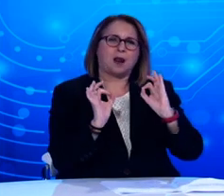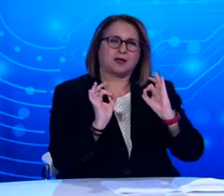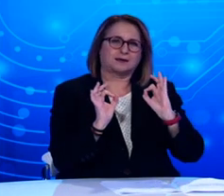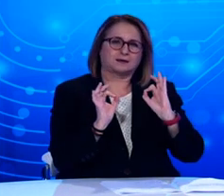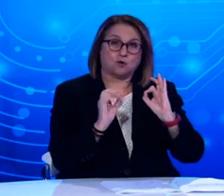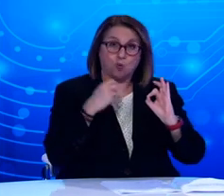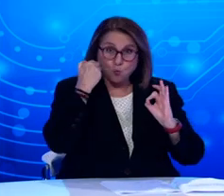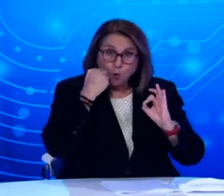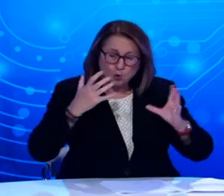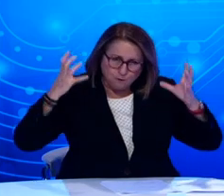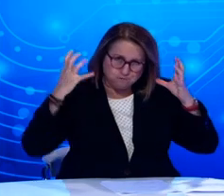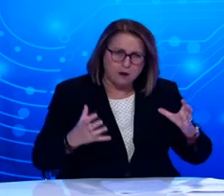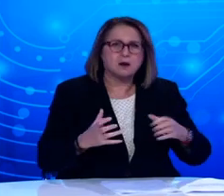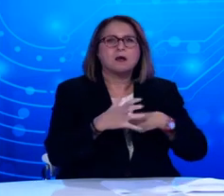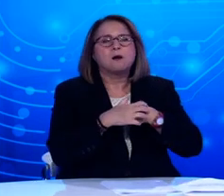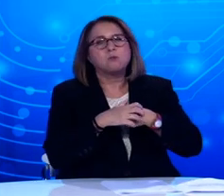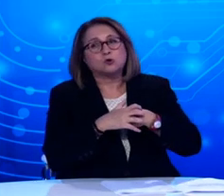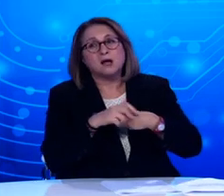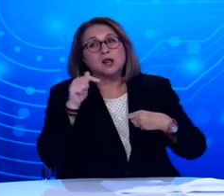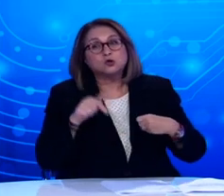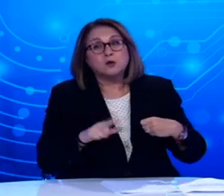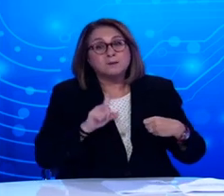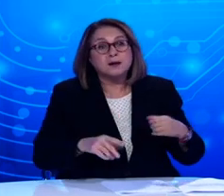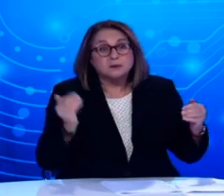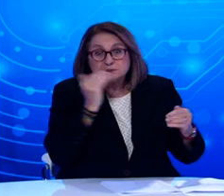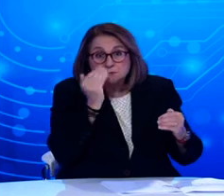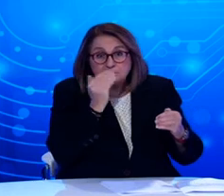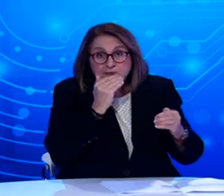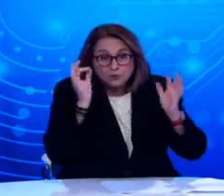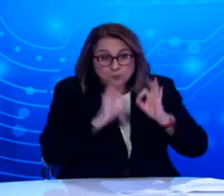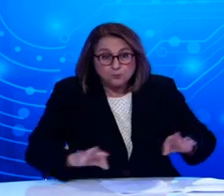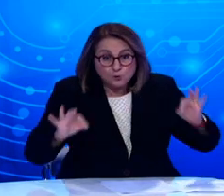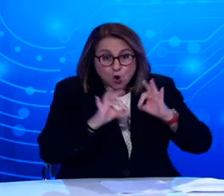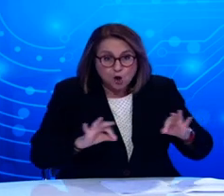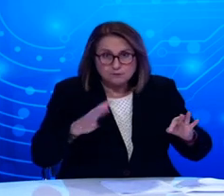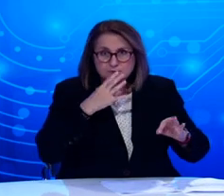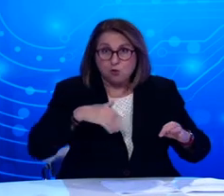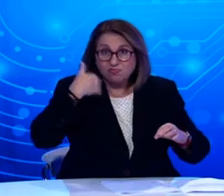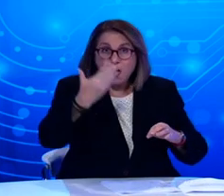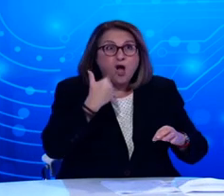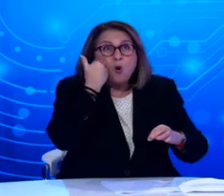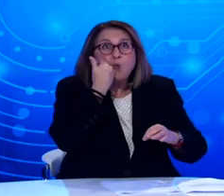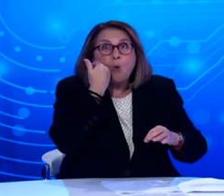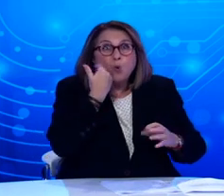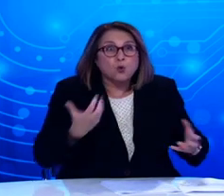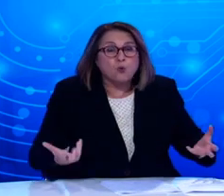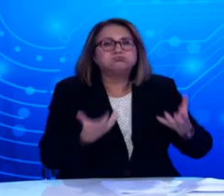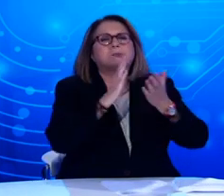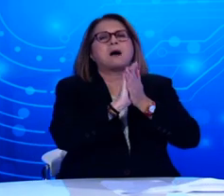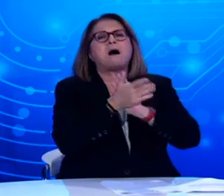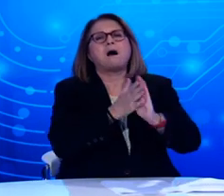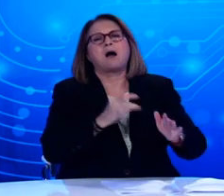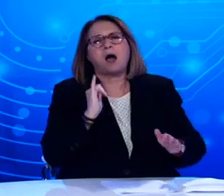Οφείλουμε λοιπόν να κινηθούμε γρήγορα, πρωτού ο συναγερμός φτάσει στο κόκκινο. Ο αριθμός των κρούσματων δείχνει ότι το πρόβλημα εντοπίζει στις συγκεκριμένες